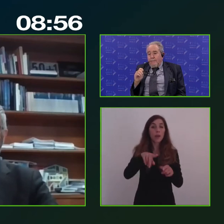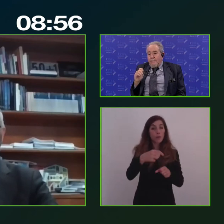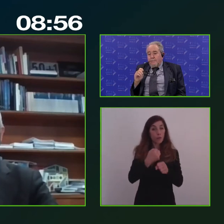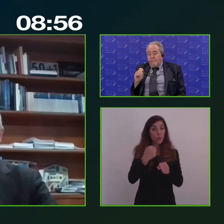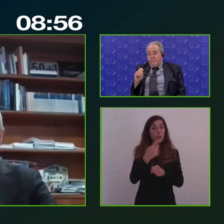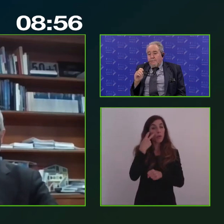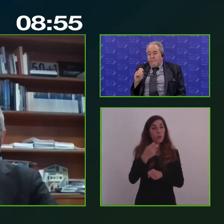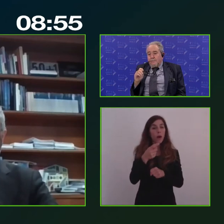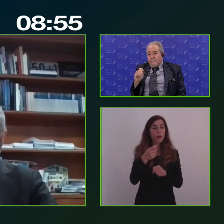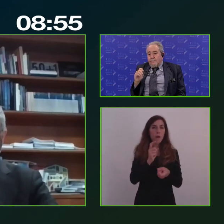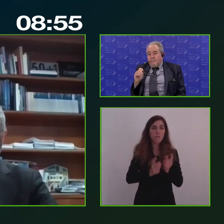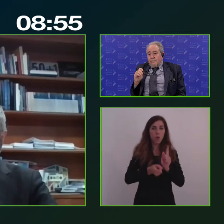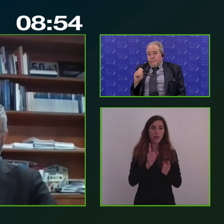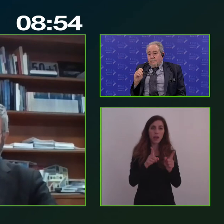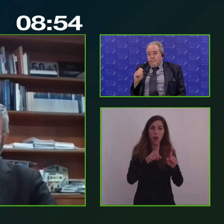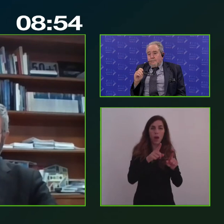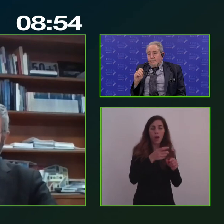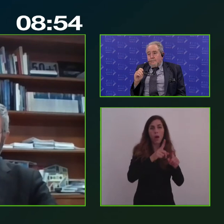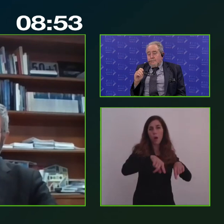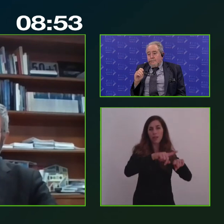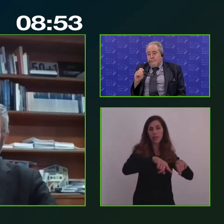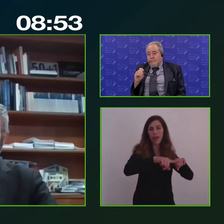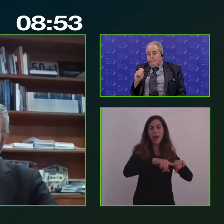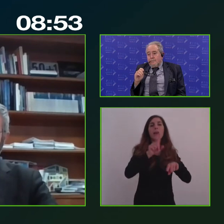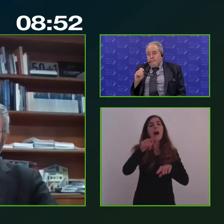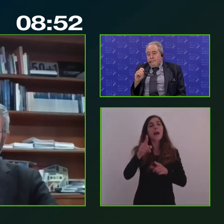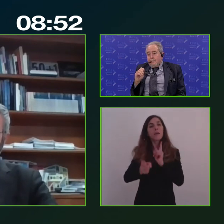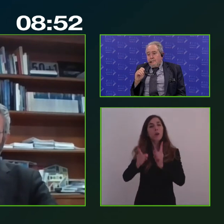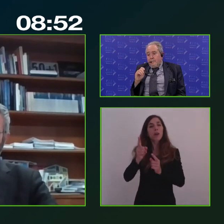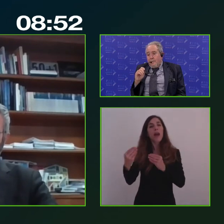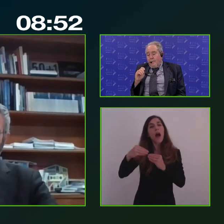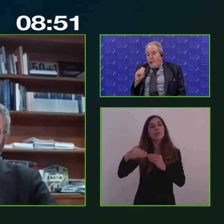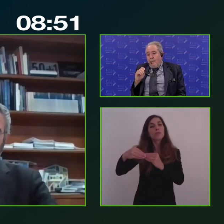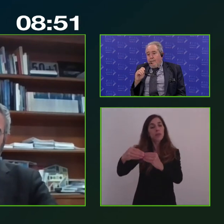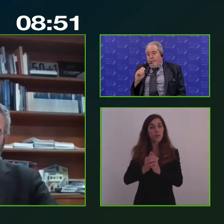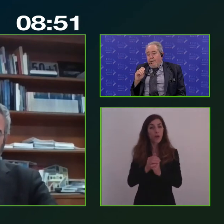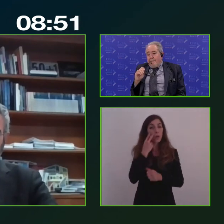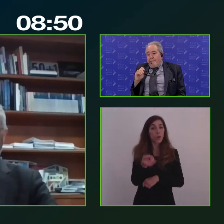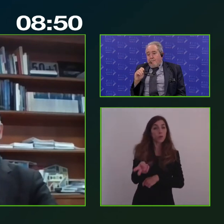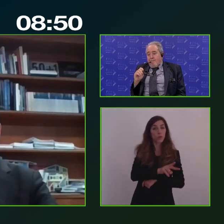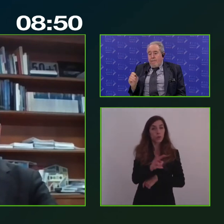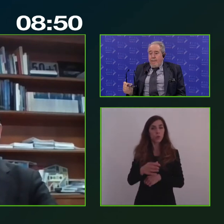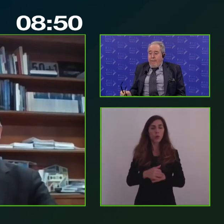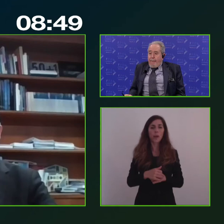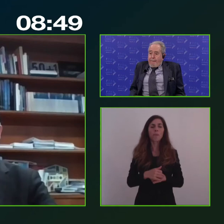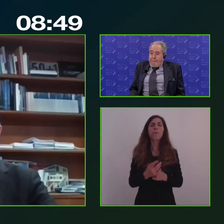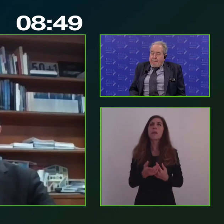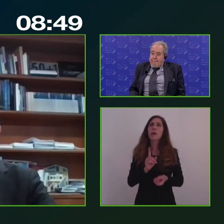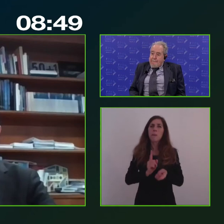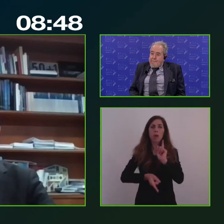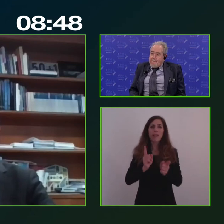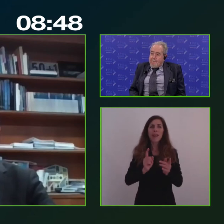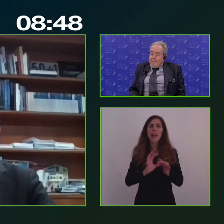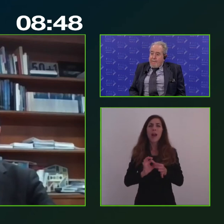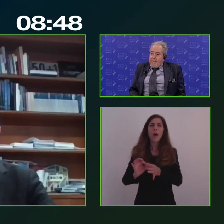ordinarie ma anche a quelle aggiuntive. Ma le politiche di coesione, sia perché in questo momento abbiamo visto,